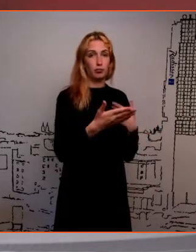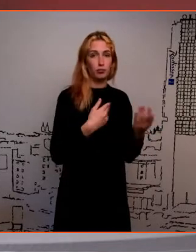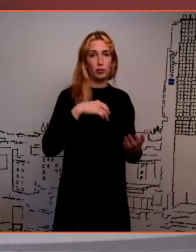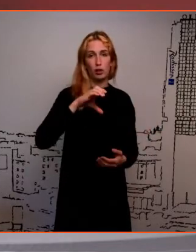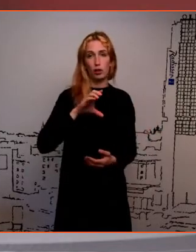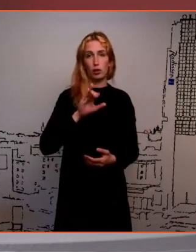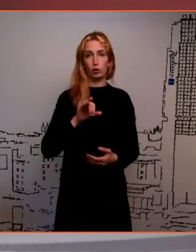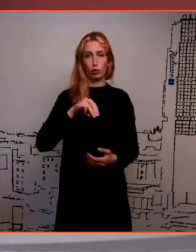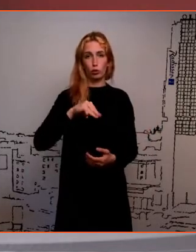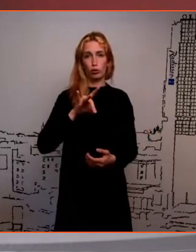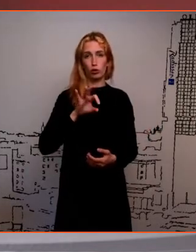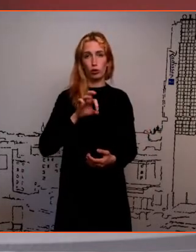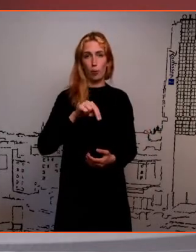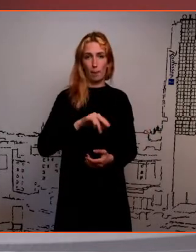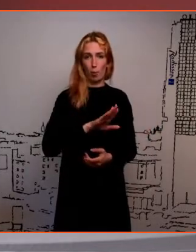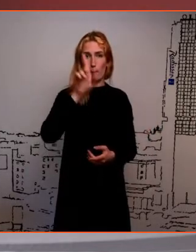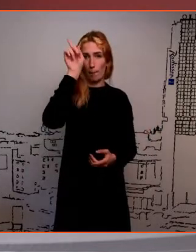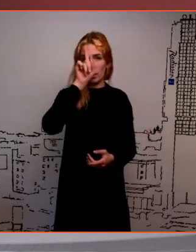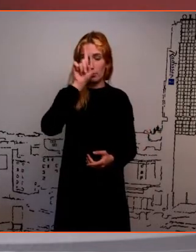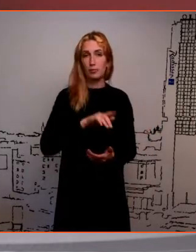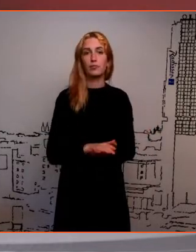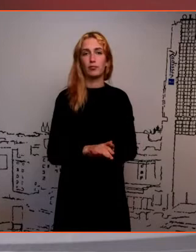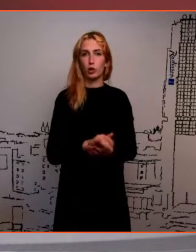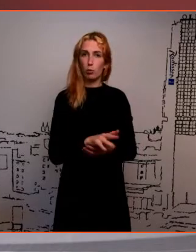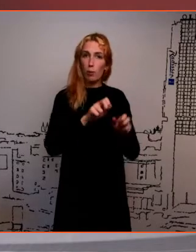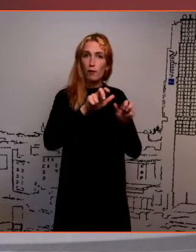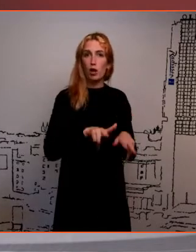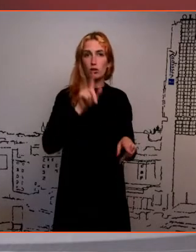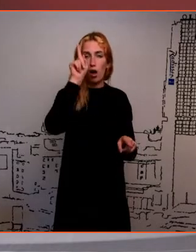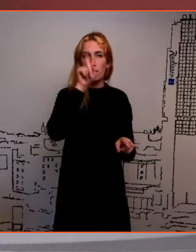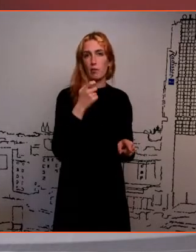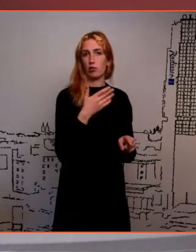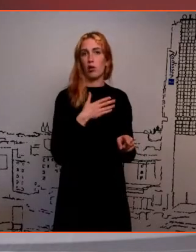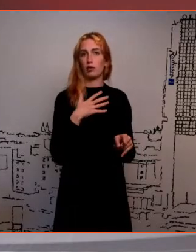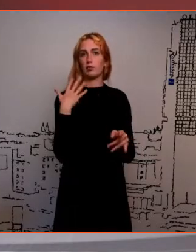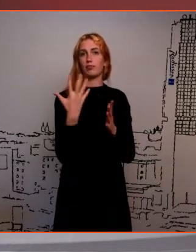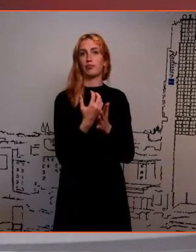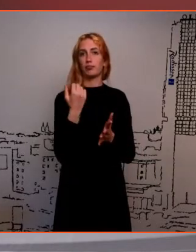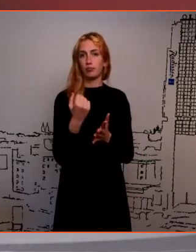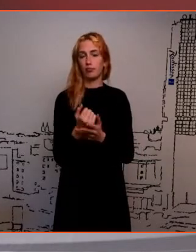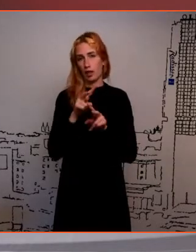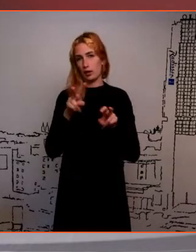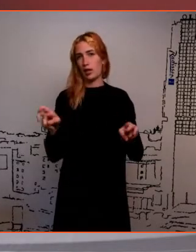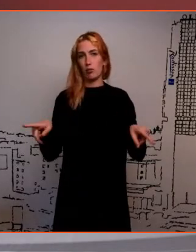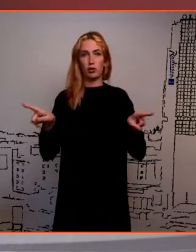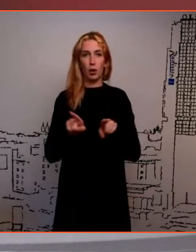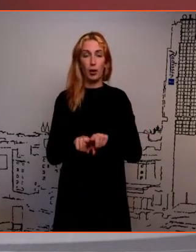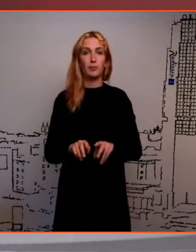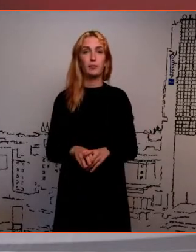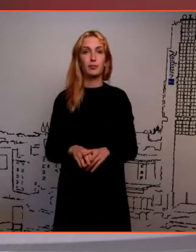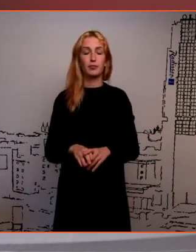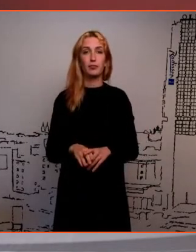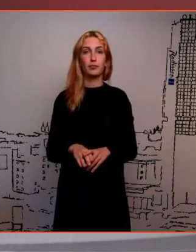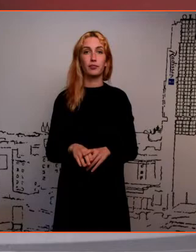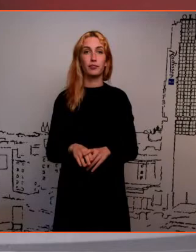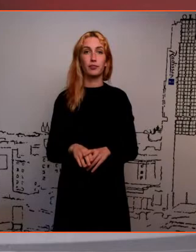Sutrop, et tema professionaased sisandid saada nendele samadele teemadele ja vastan